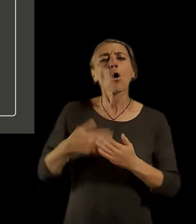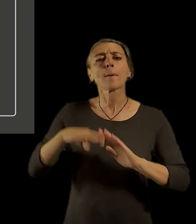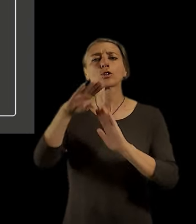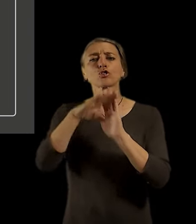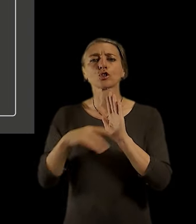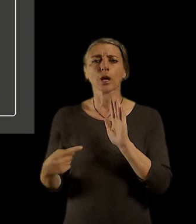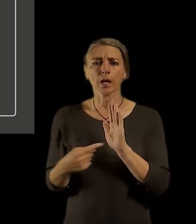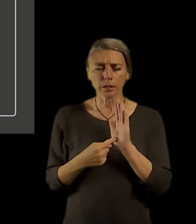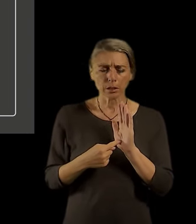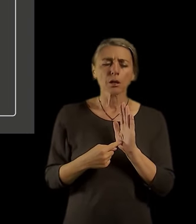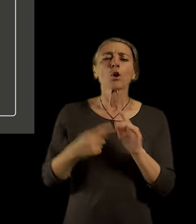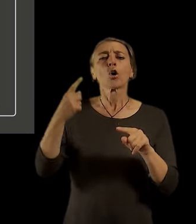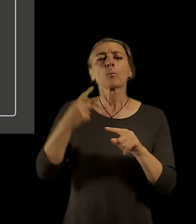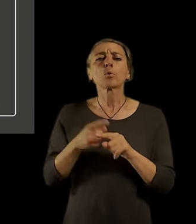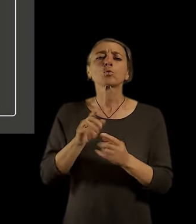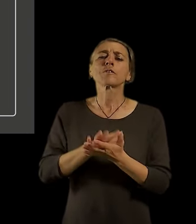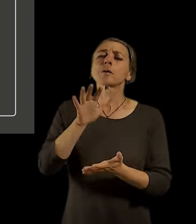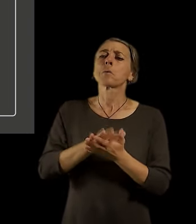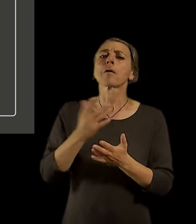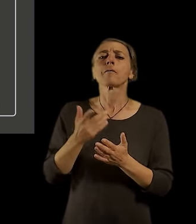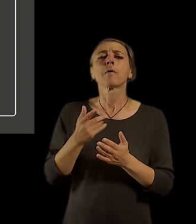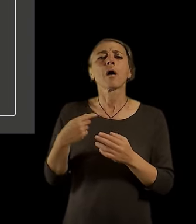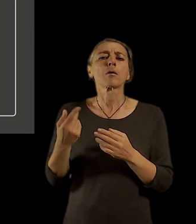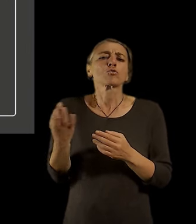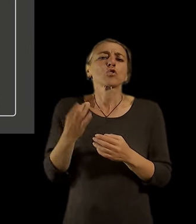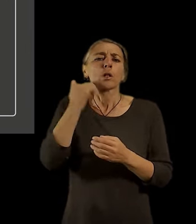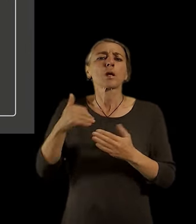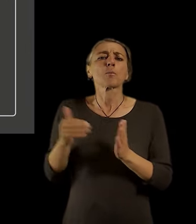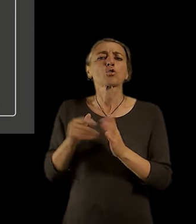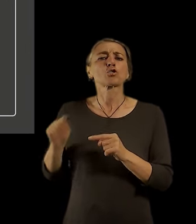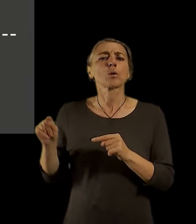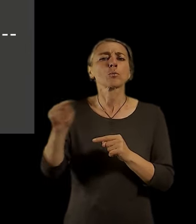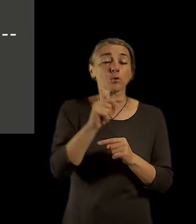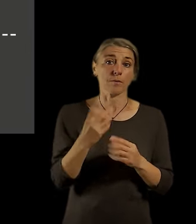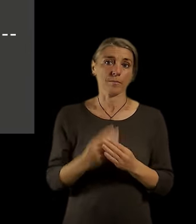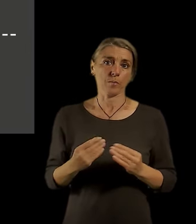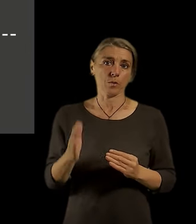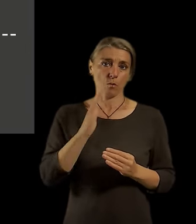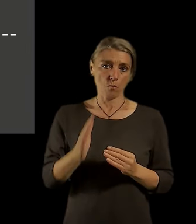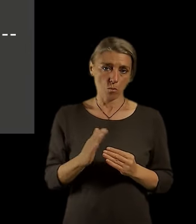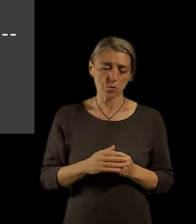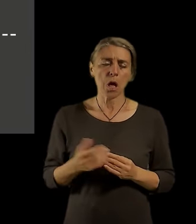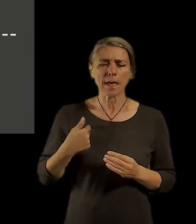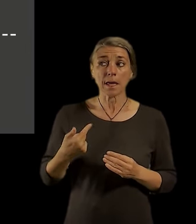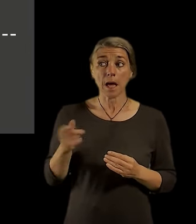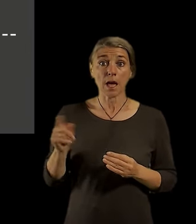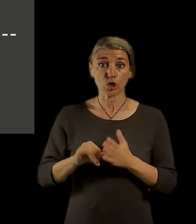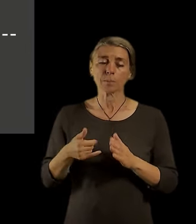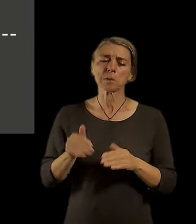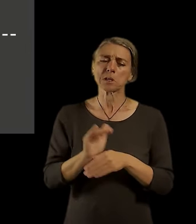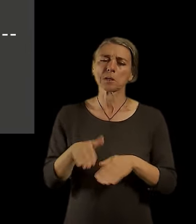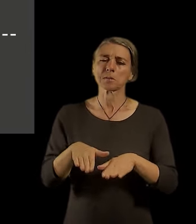veřejné vybavenosti. Já si zatím sednu, ne? Jo, anebo to plňuj, doplňuj mě, taky tě tam bleskákám. Užuji zesedě. Jo, a